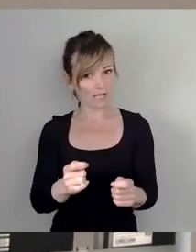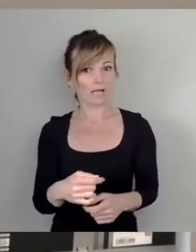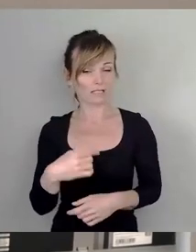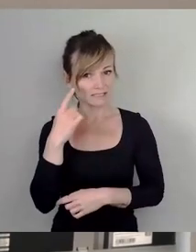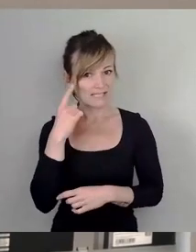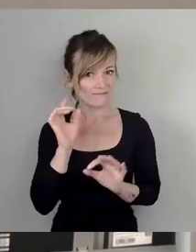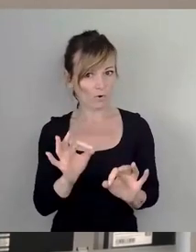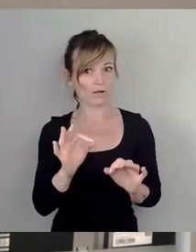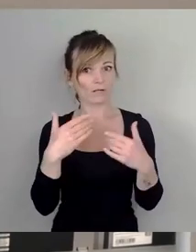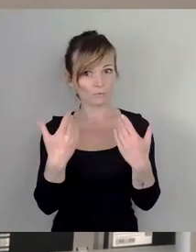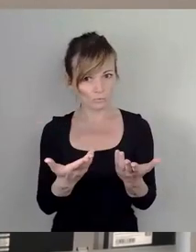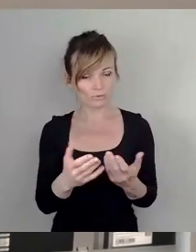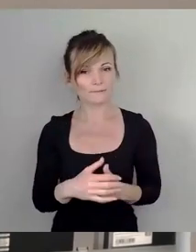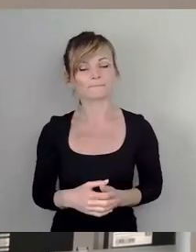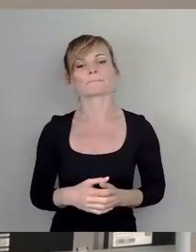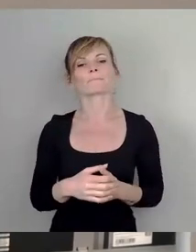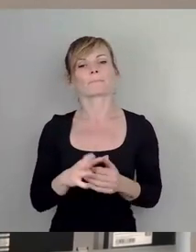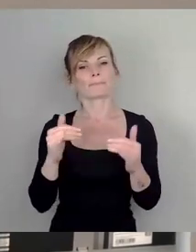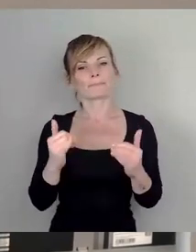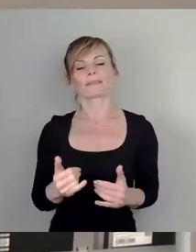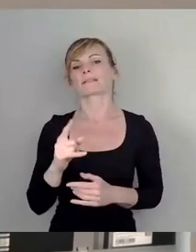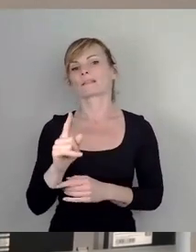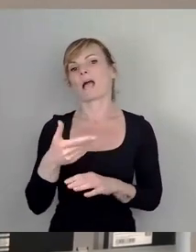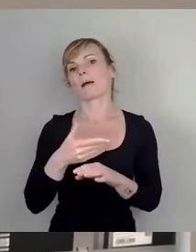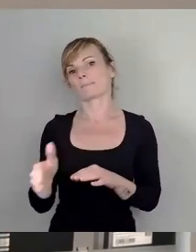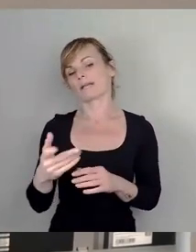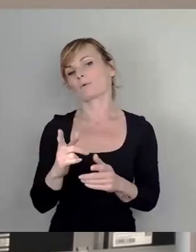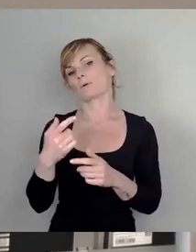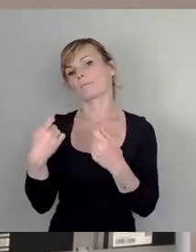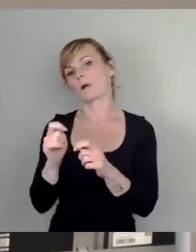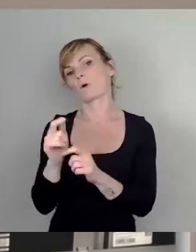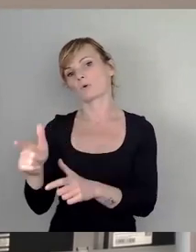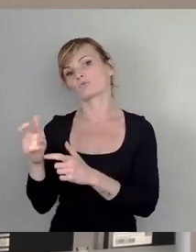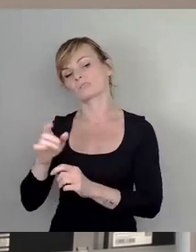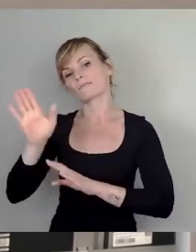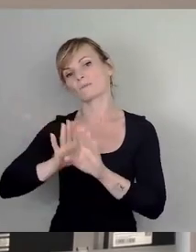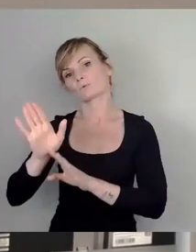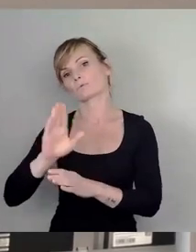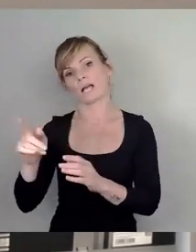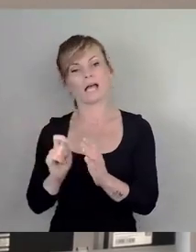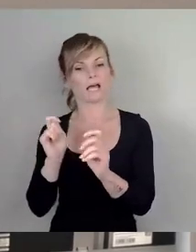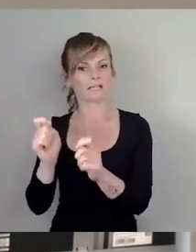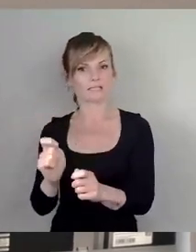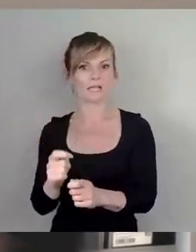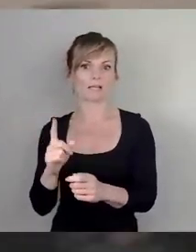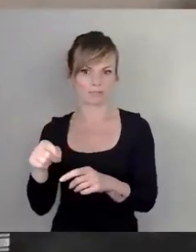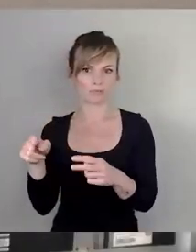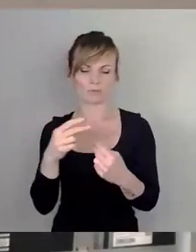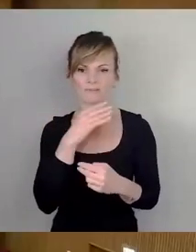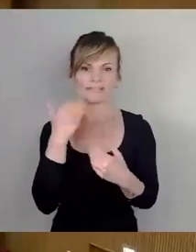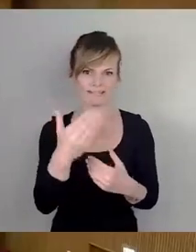wir werben an dieser Stelle tatsächlich auch für Ablehnung des Bauausschussvotums, um dem Antrag in seiner Ursprungsfassung auch zuzustimmen. Vielen Dank.